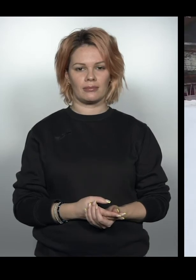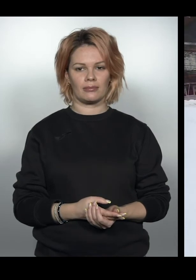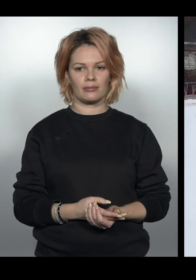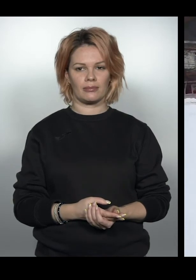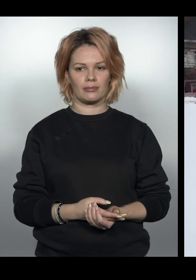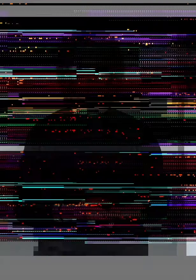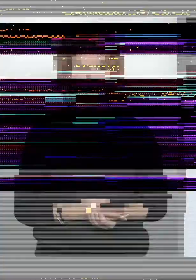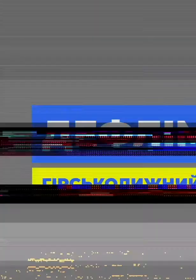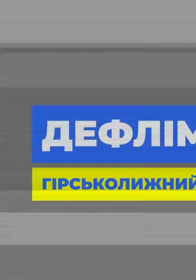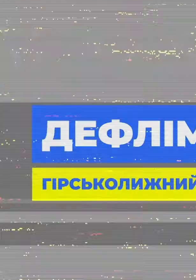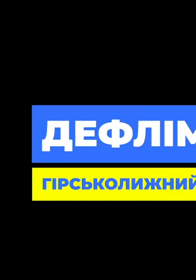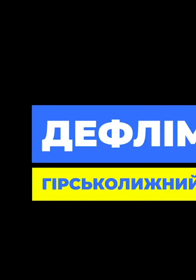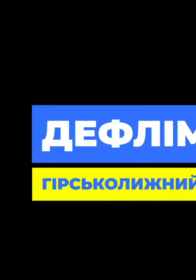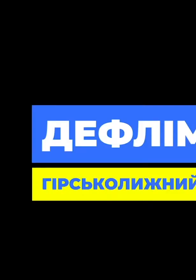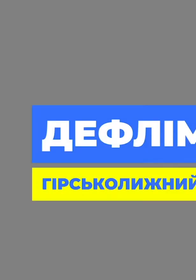Супер! Вообще класно.